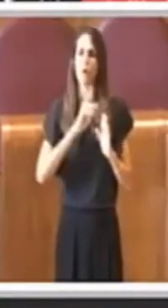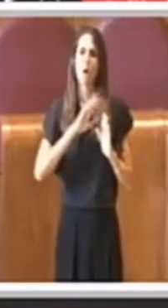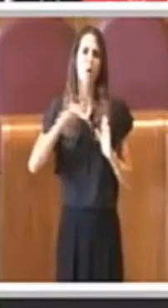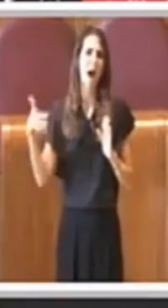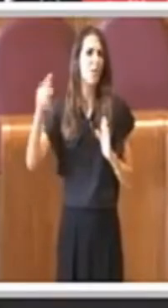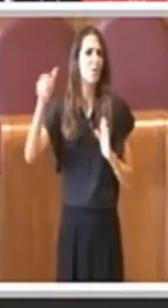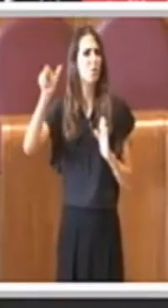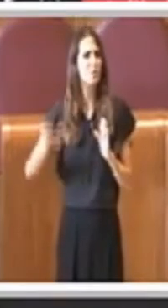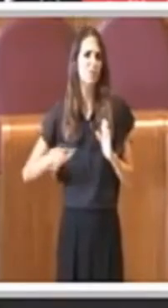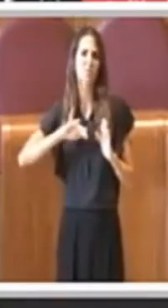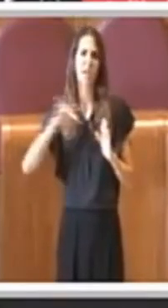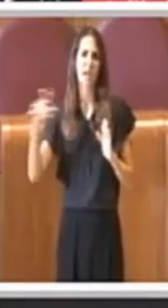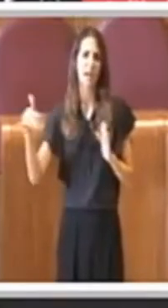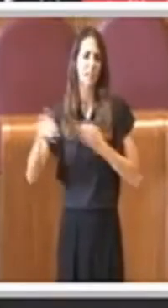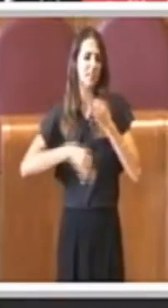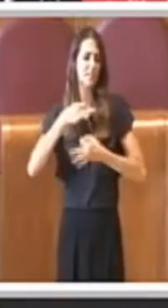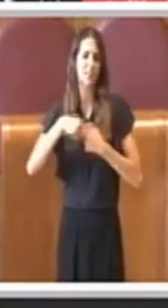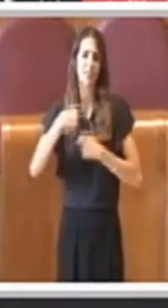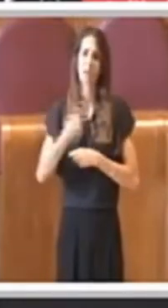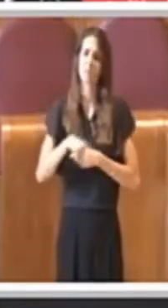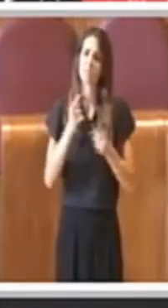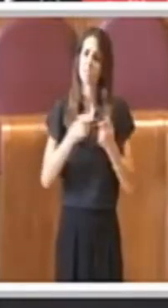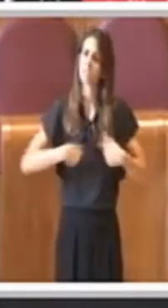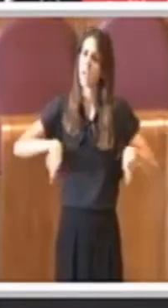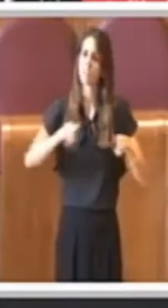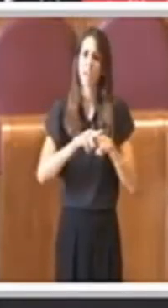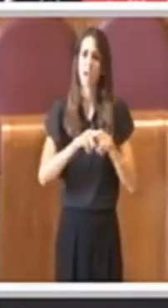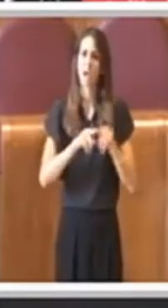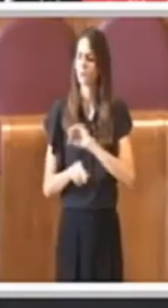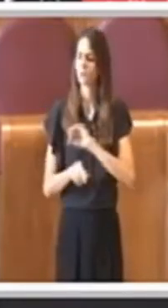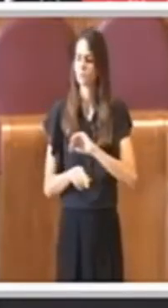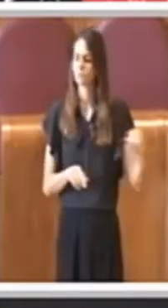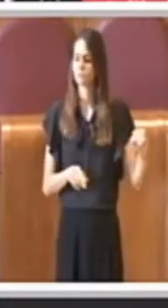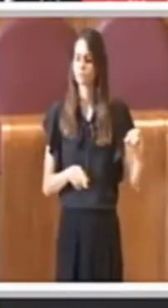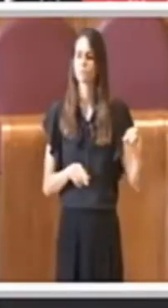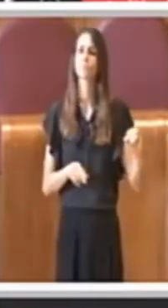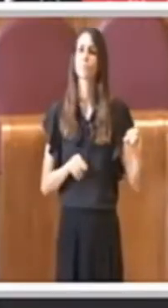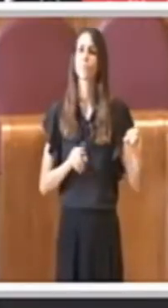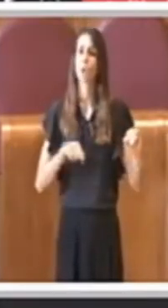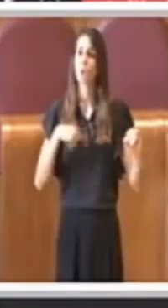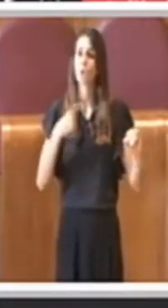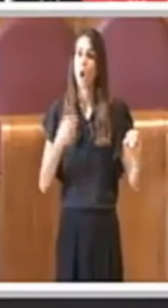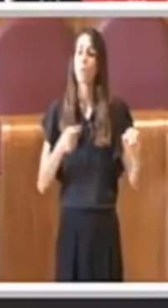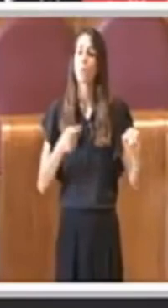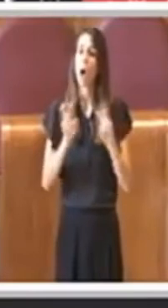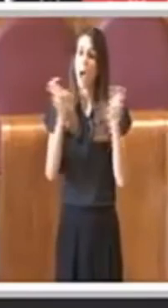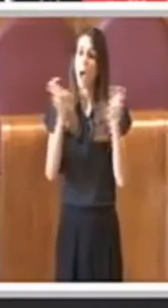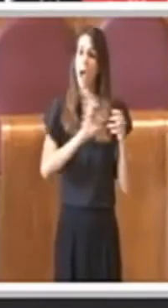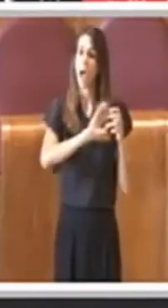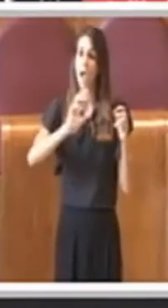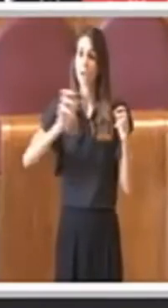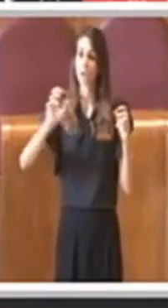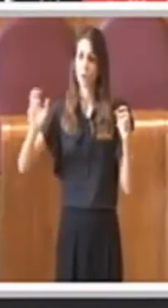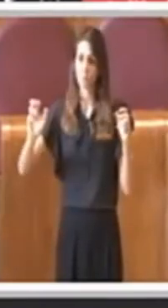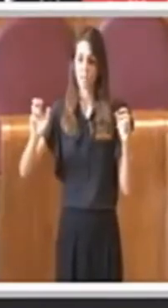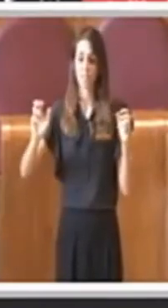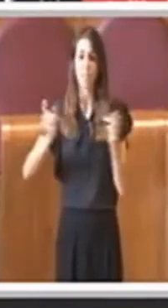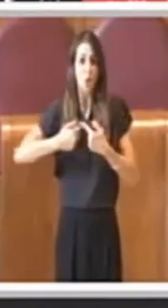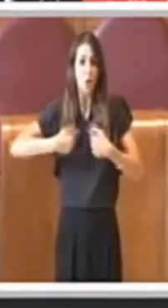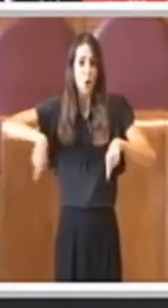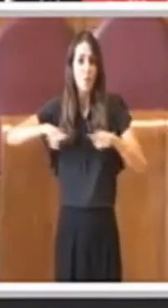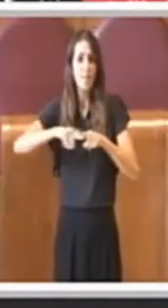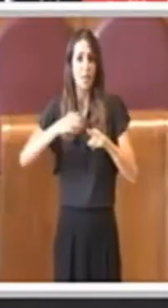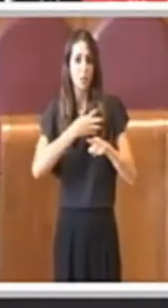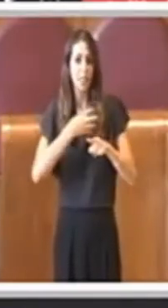fa il Presidente d'Aula, ma che semplicemente entrerà nel merito degli argomenti che verranno affrontati in questo comitato tecnico